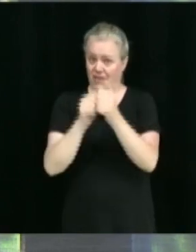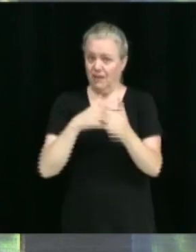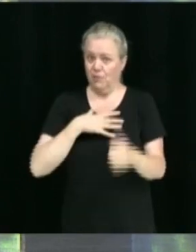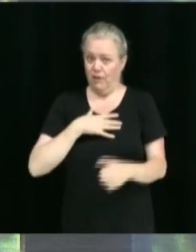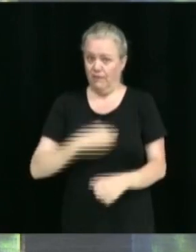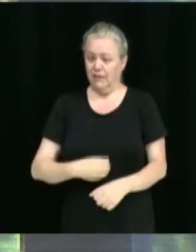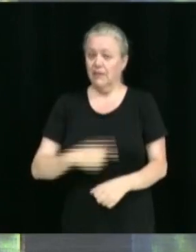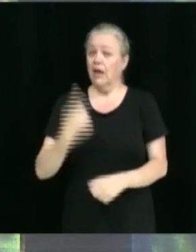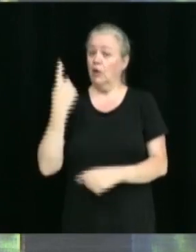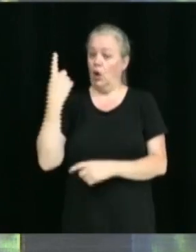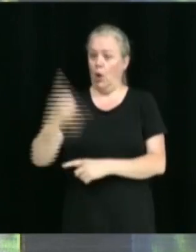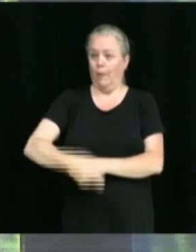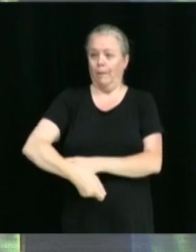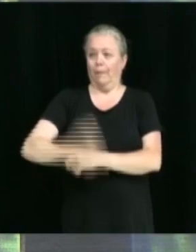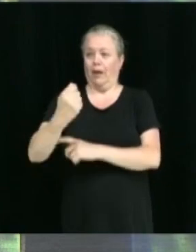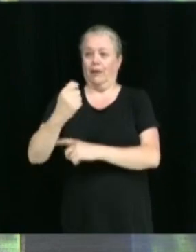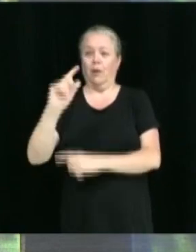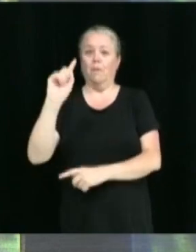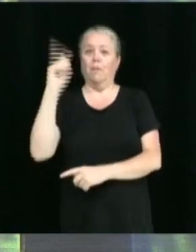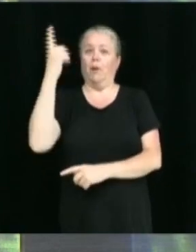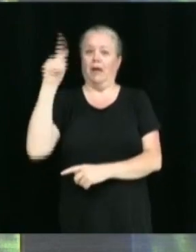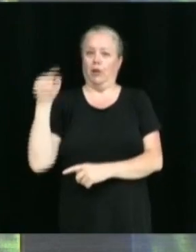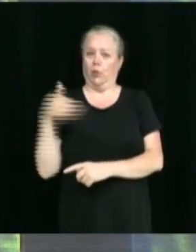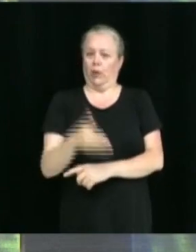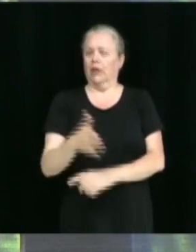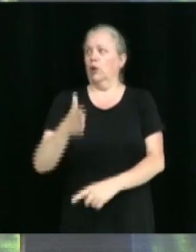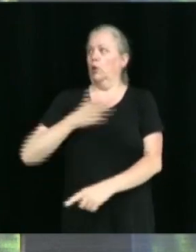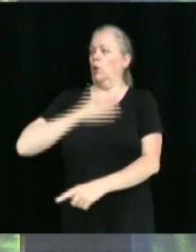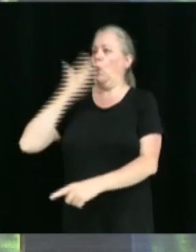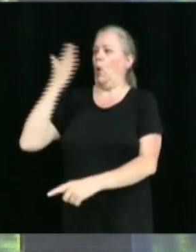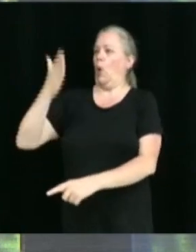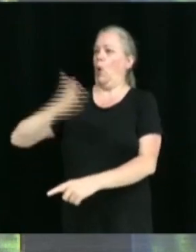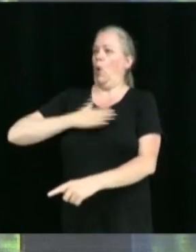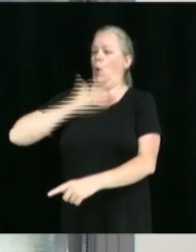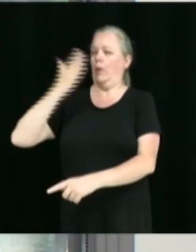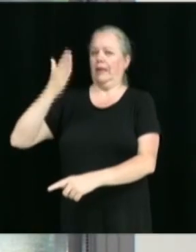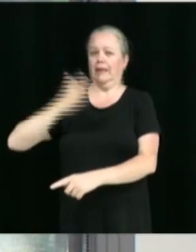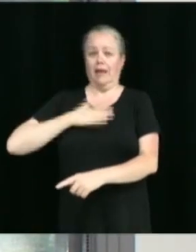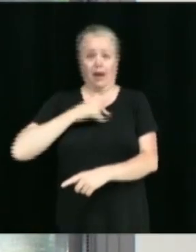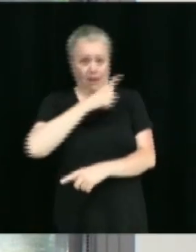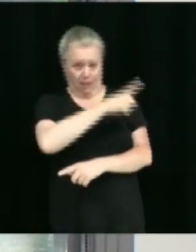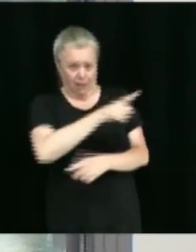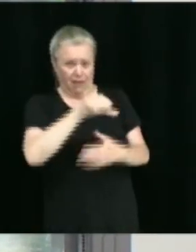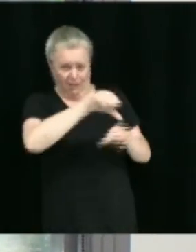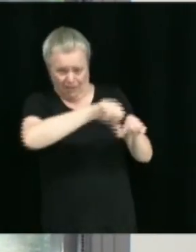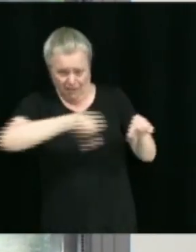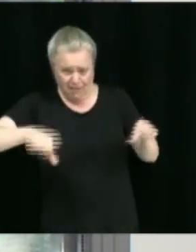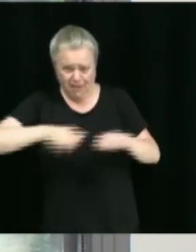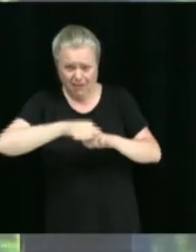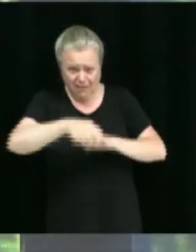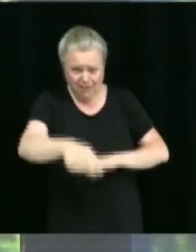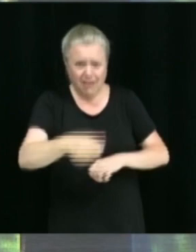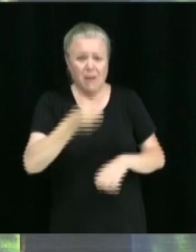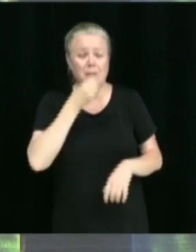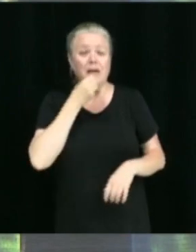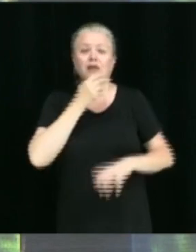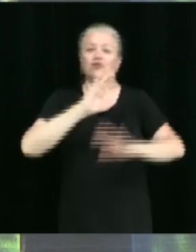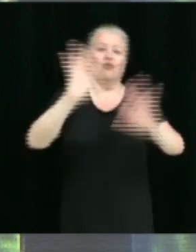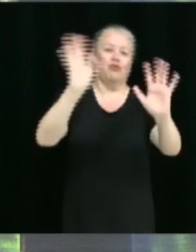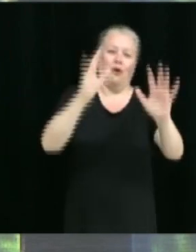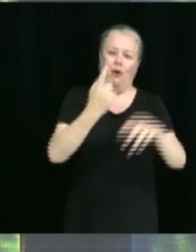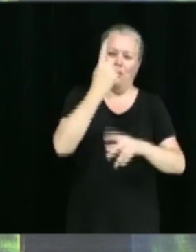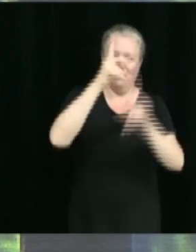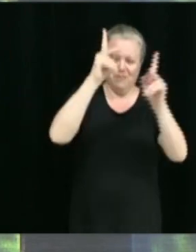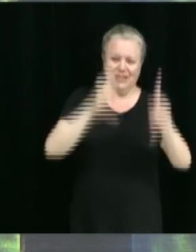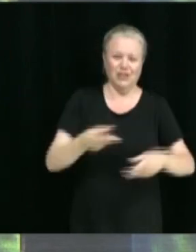truite. Il était très content. Bravo à toute l'organisation. Est-ce que tu l'as prêté? Tu l'as mangé? Non, en fait, on l'a donné à quelqu'un sur le